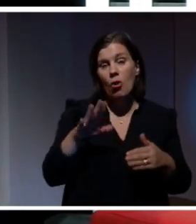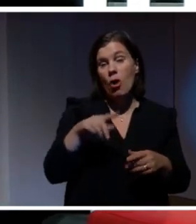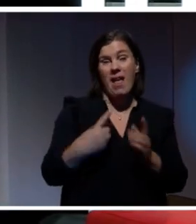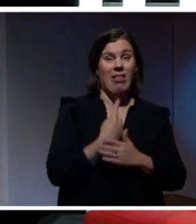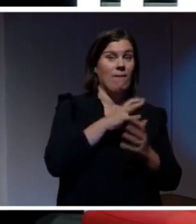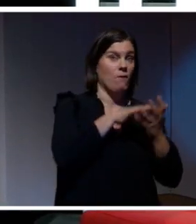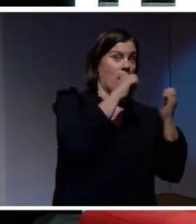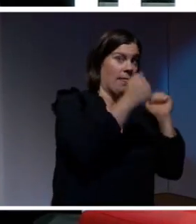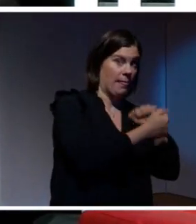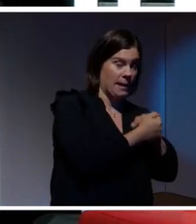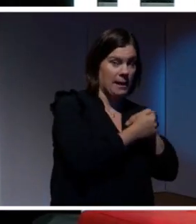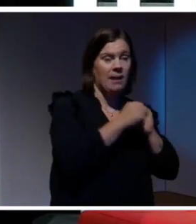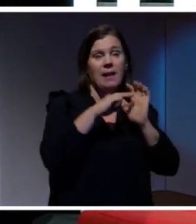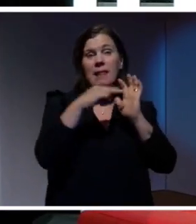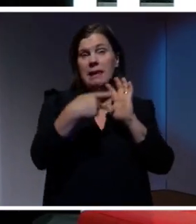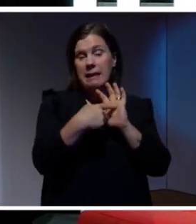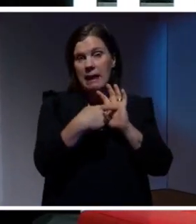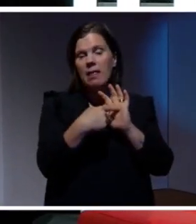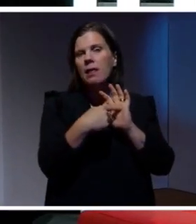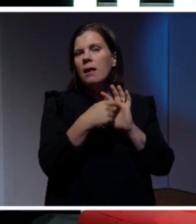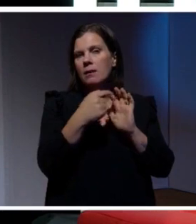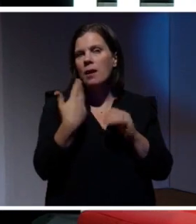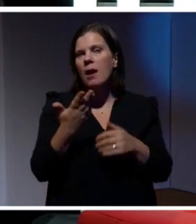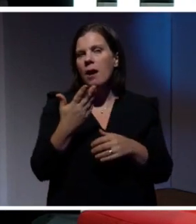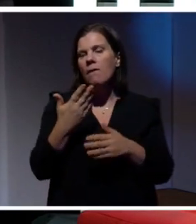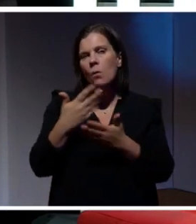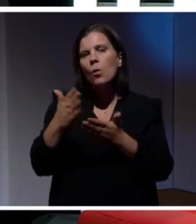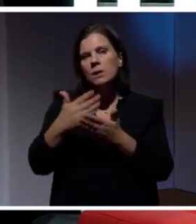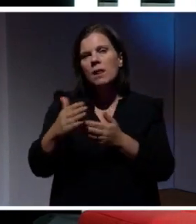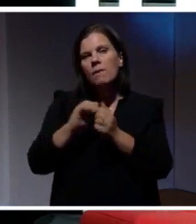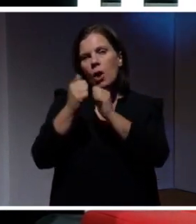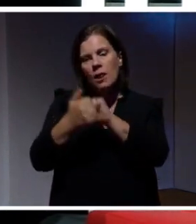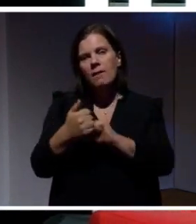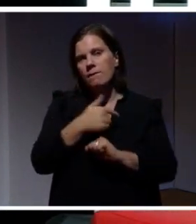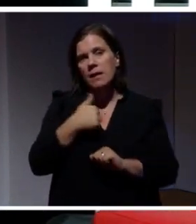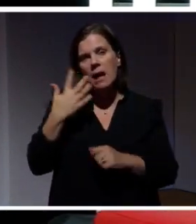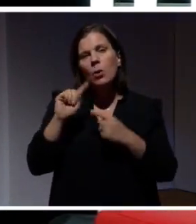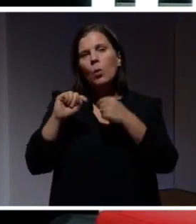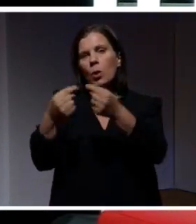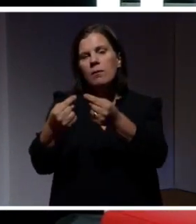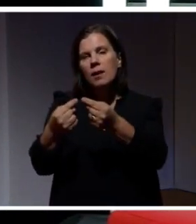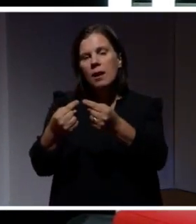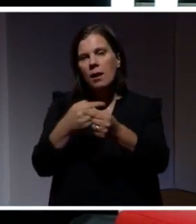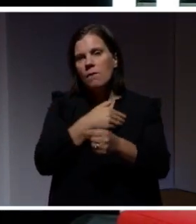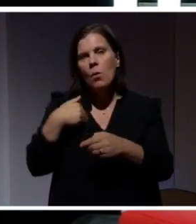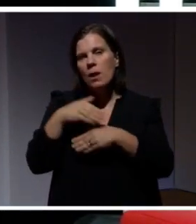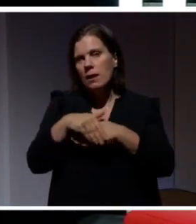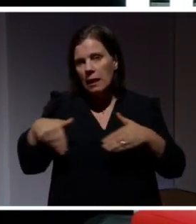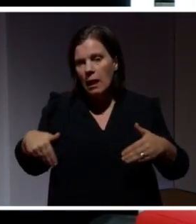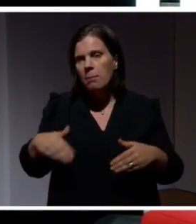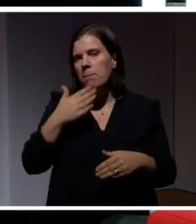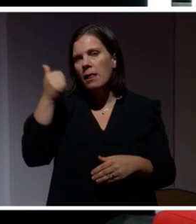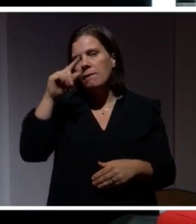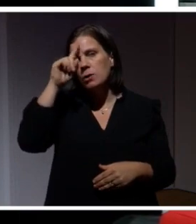förändring när tekniken har kommit så fortsätter det här att förändras. Vi lär oss att utvecklas ständigt i att bättre